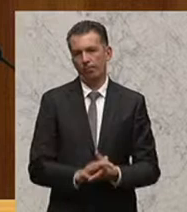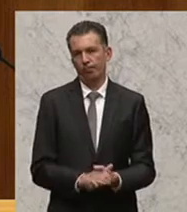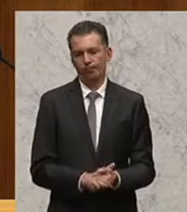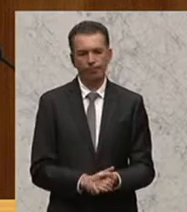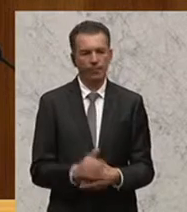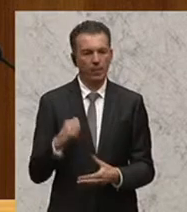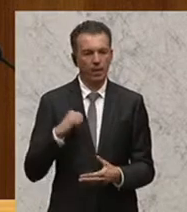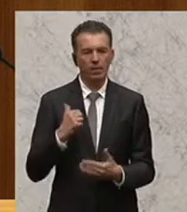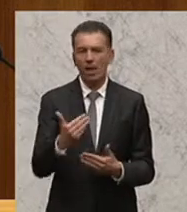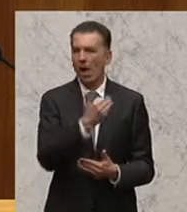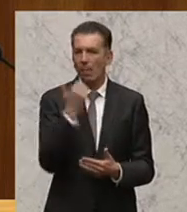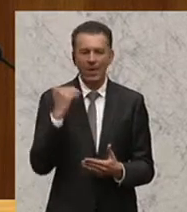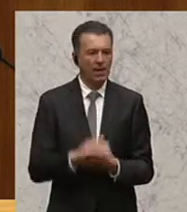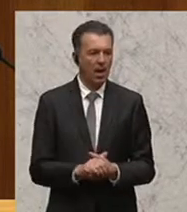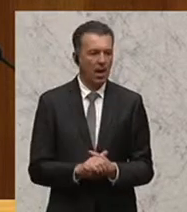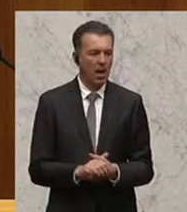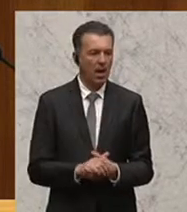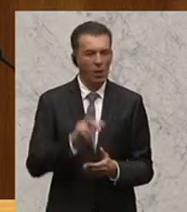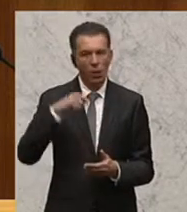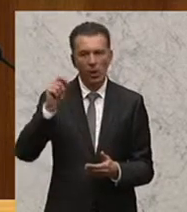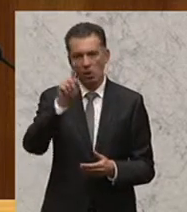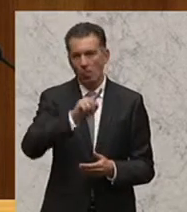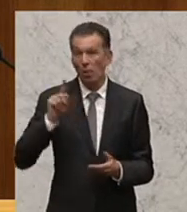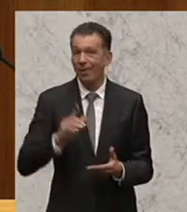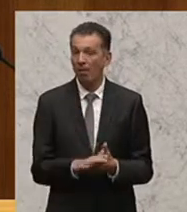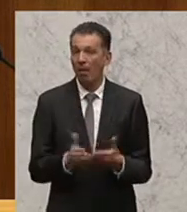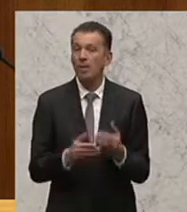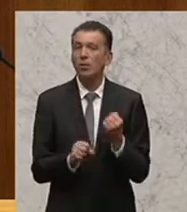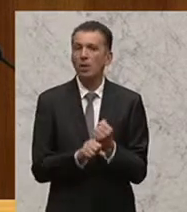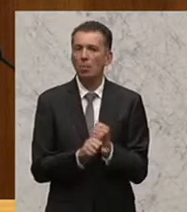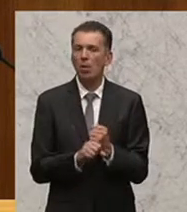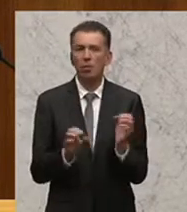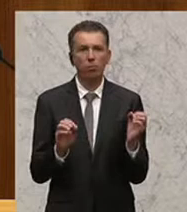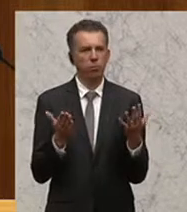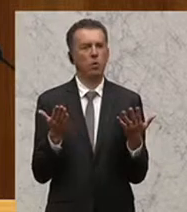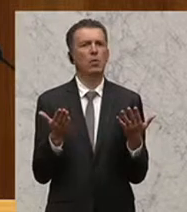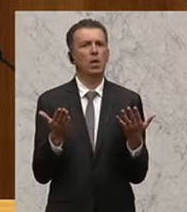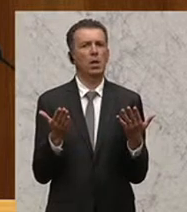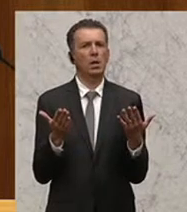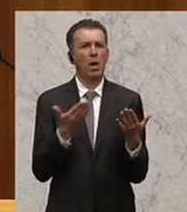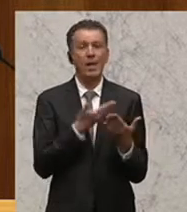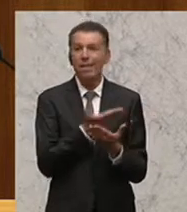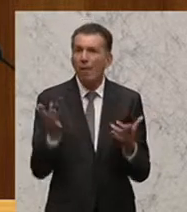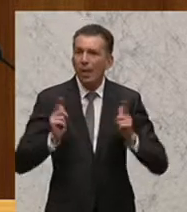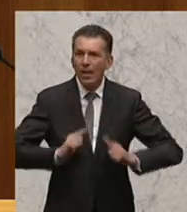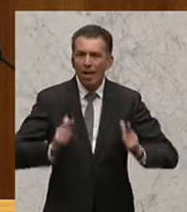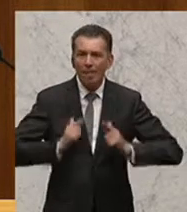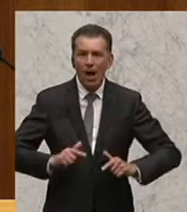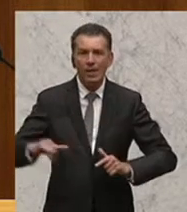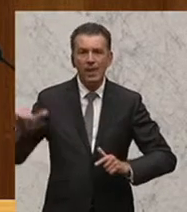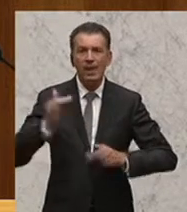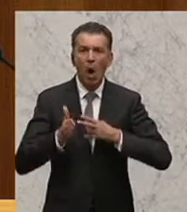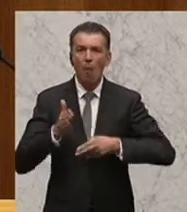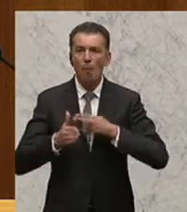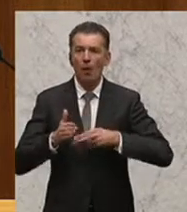Gestern Nachmittag hat sich die ungarische Polizei plötzlich und unerwartet vom Hauptbahnhof in Budapest